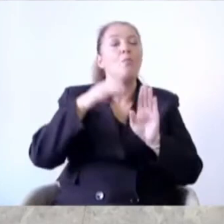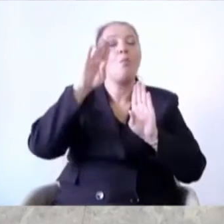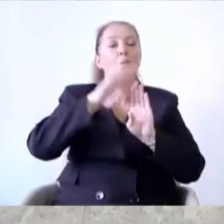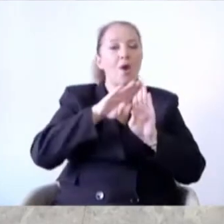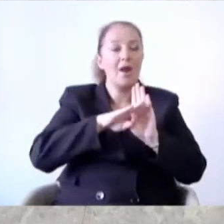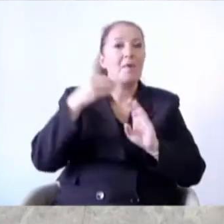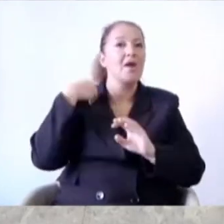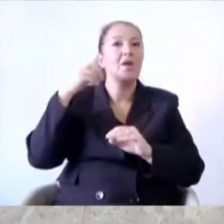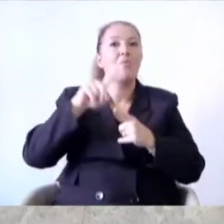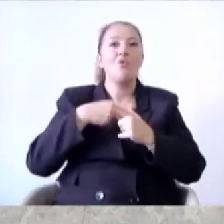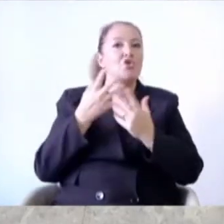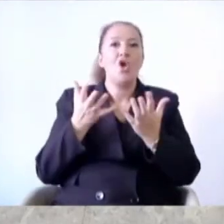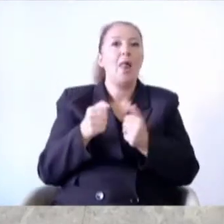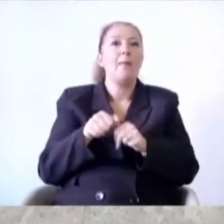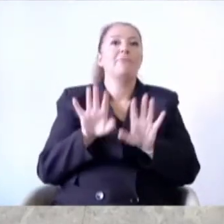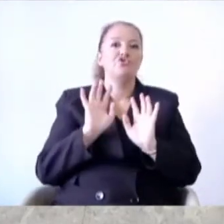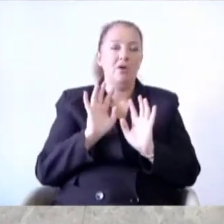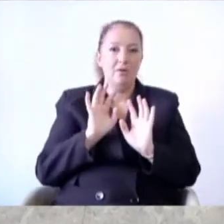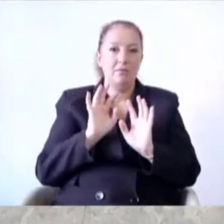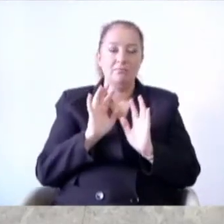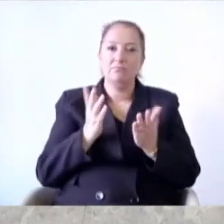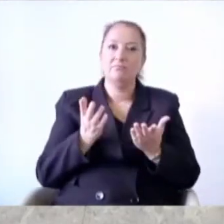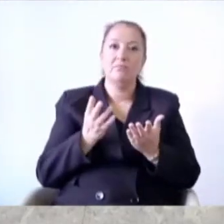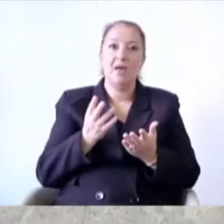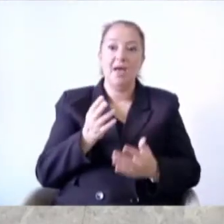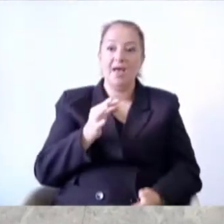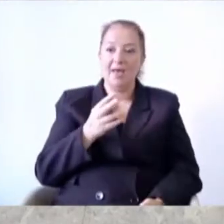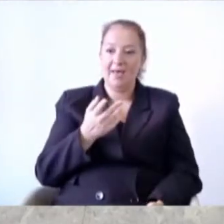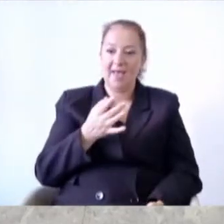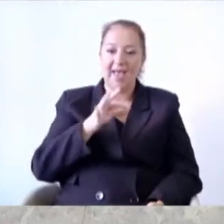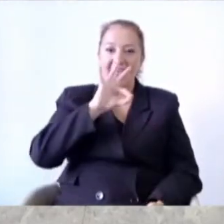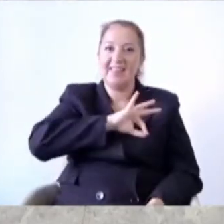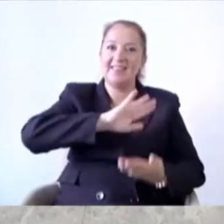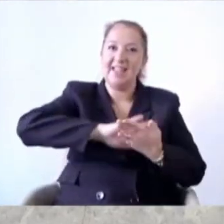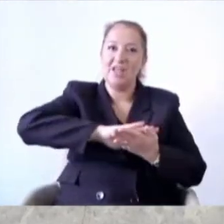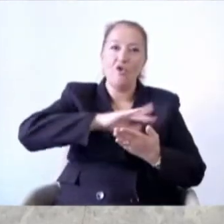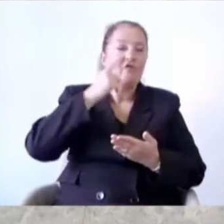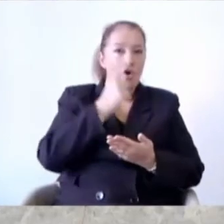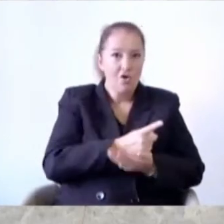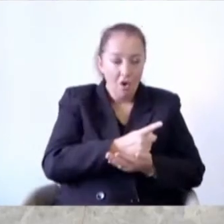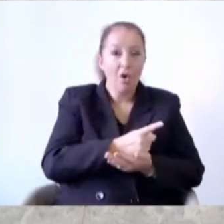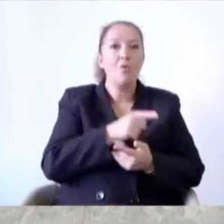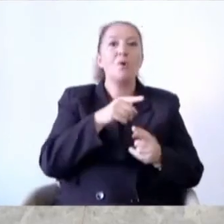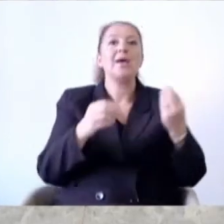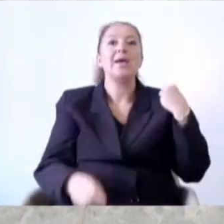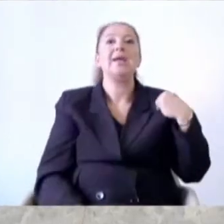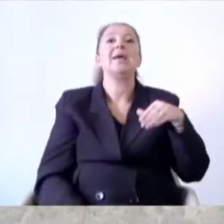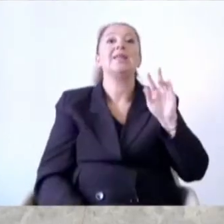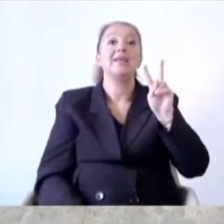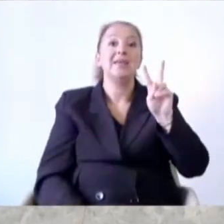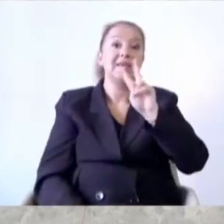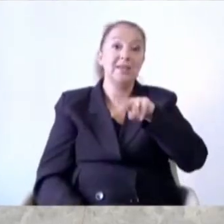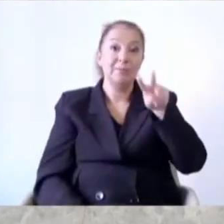yeni proje alınmayacaktır. Bakın tasarruf tedbirleri kapsamında bu yeni değil. Yirmi